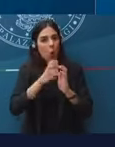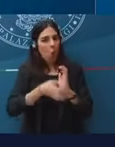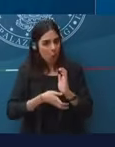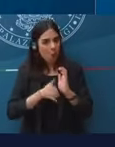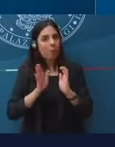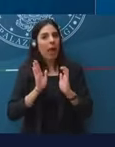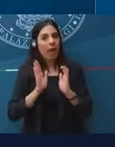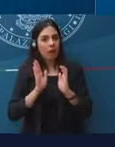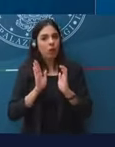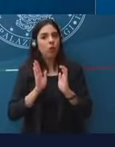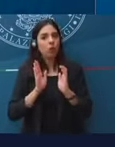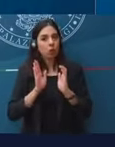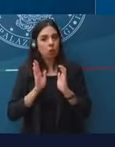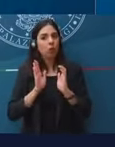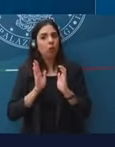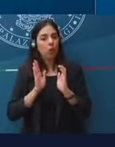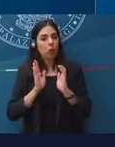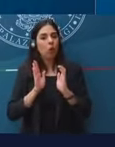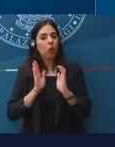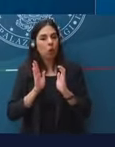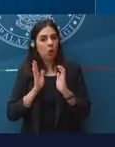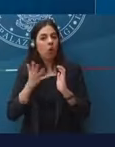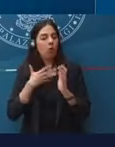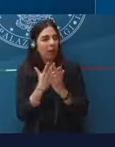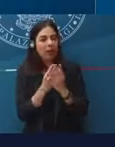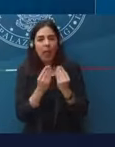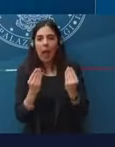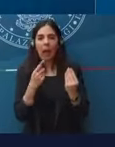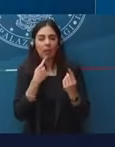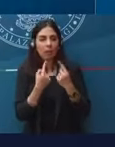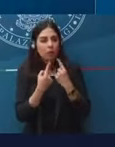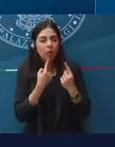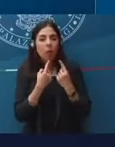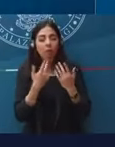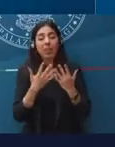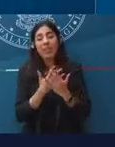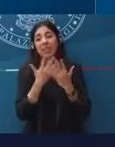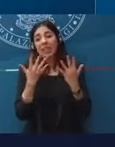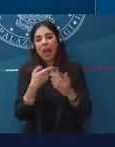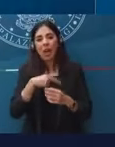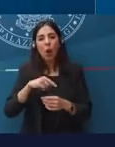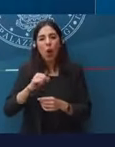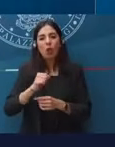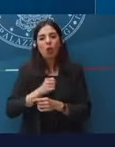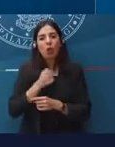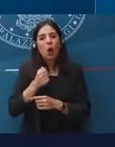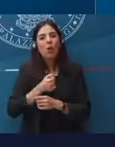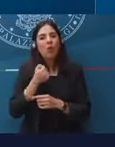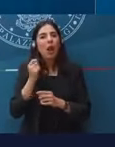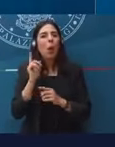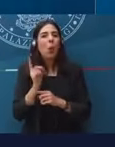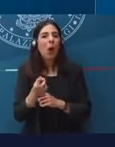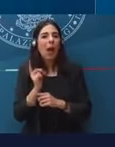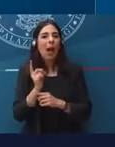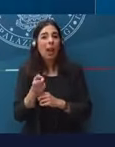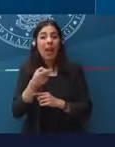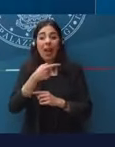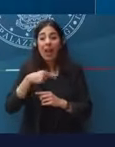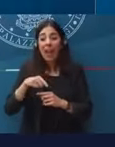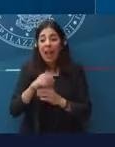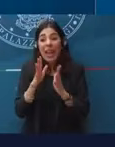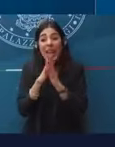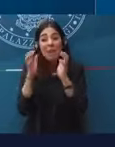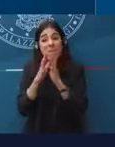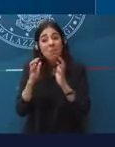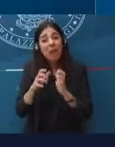Ovviamente noi soffriamo del fatto che non abbiamo un numero di grandi imprese come hanno altri